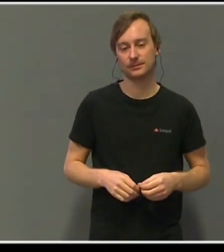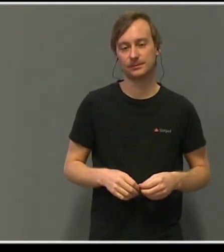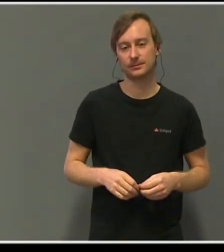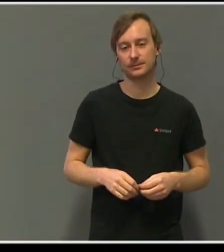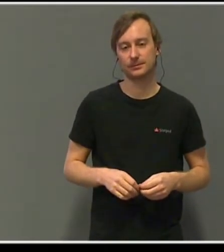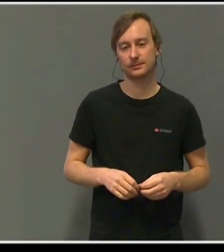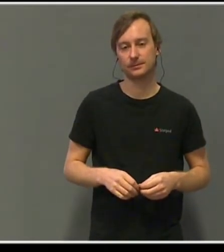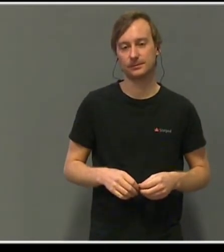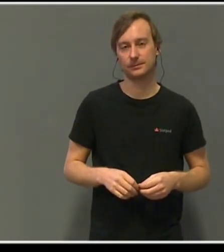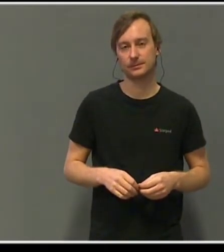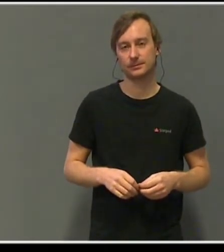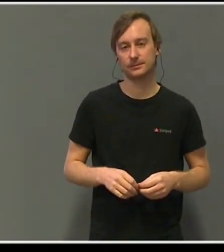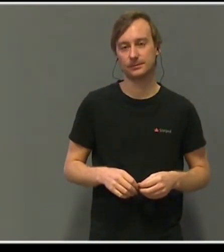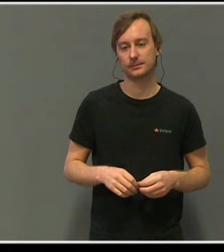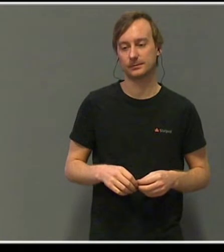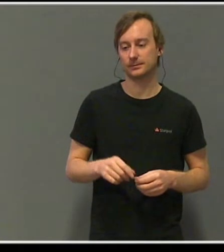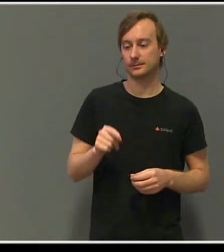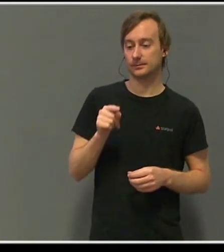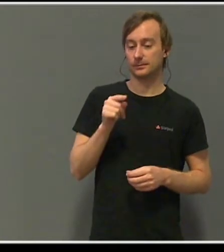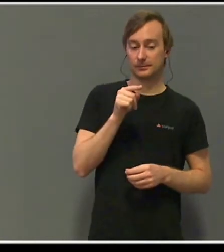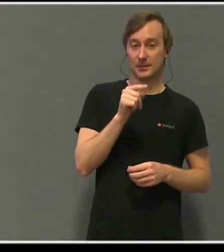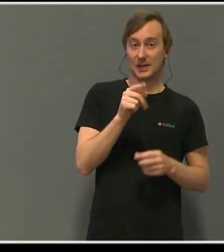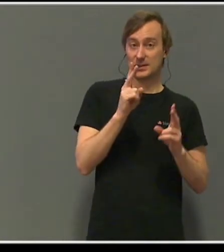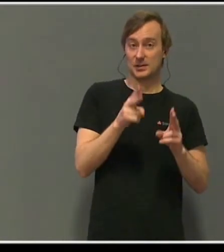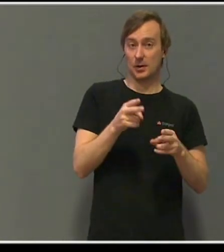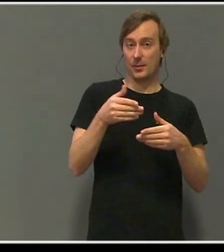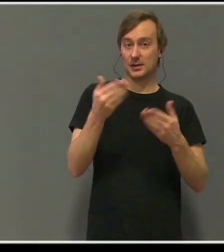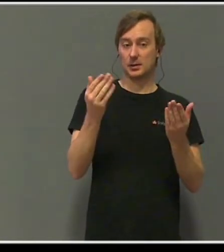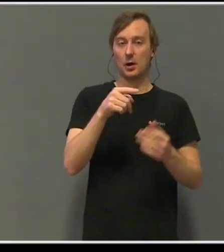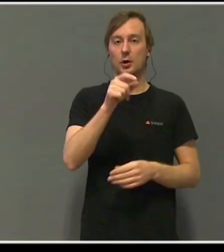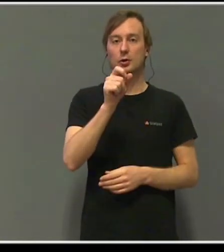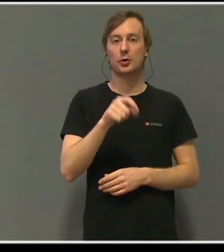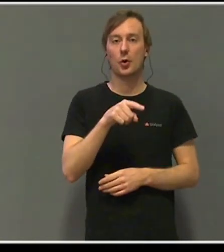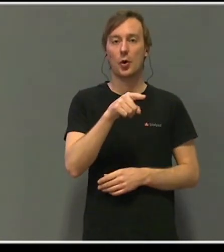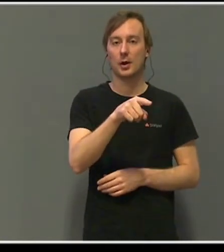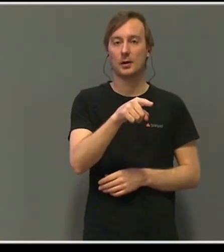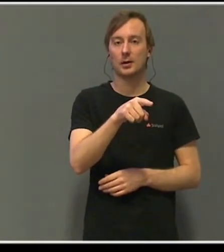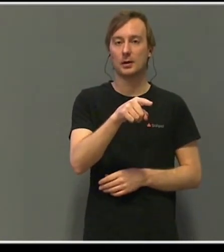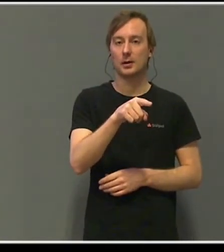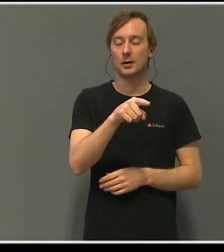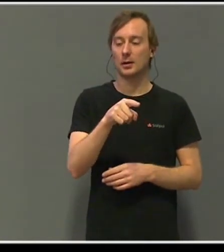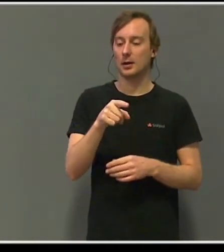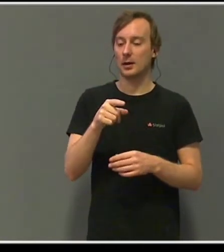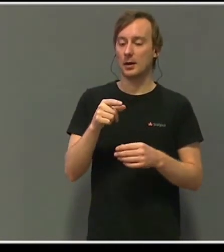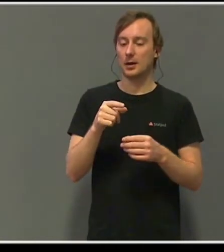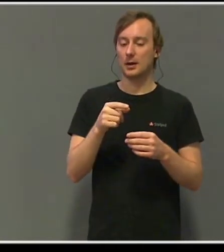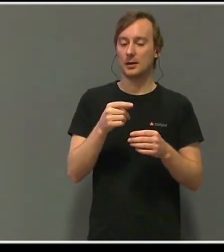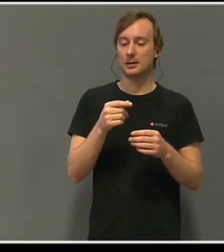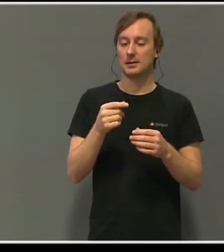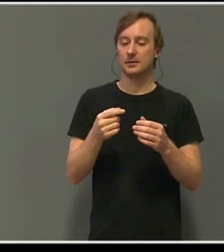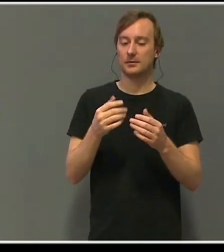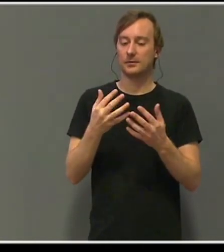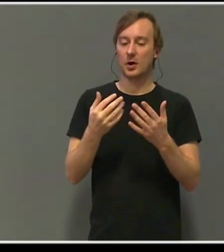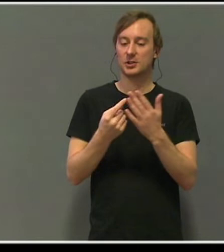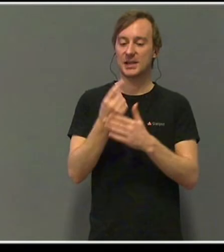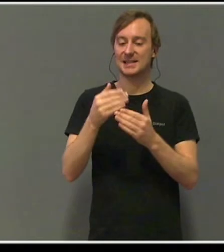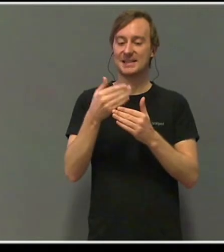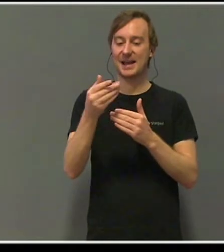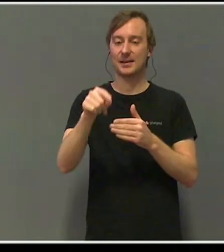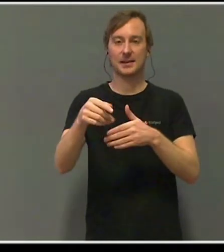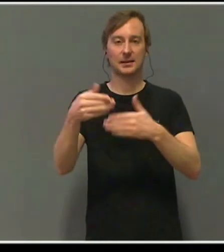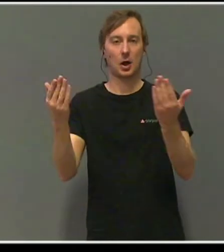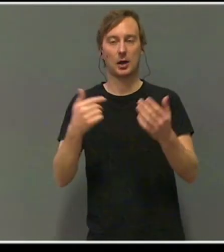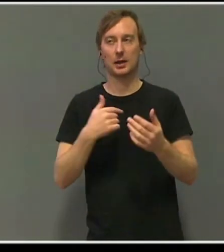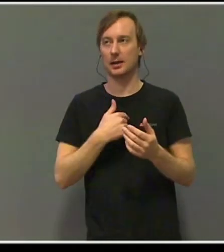Hva som skjedde utover dagen etter at han døde er vanskelig for meg å gjengi i detalj. Det ene